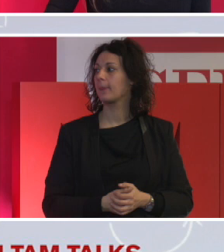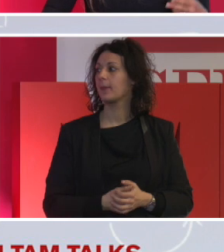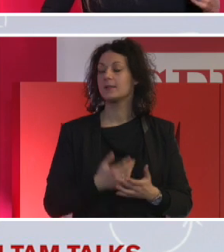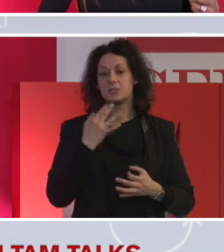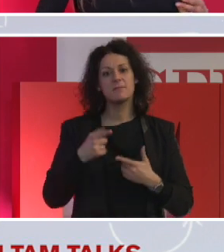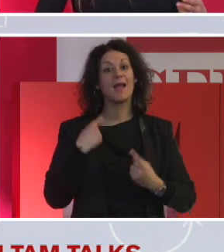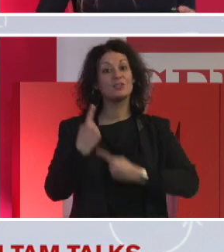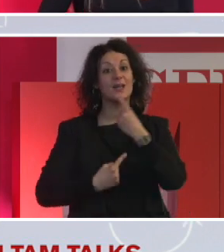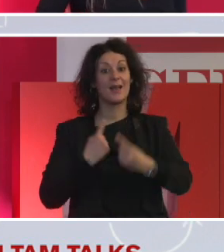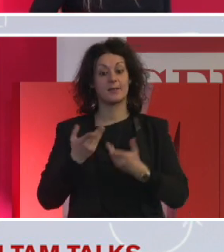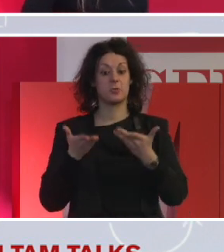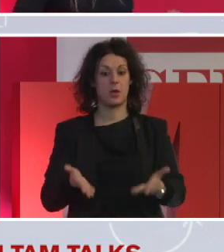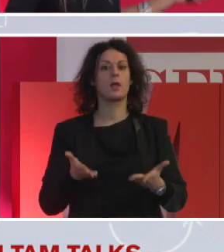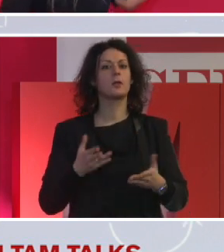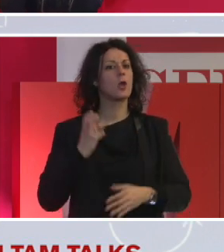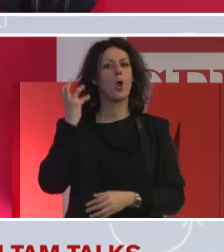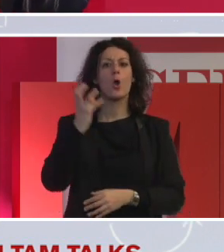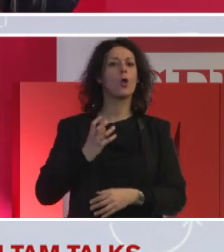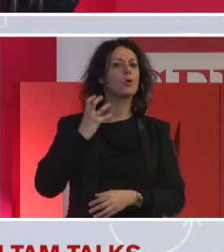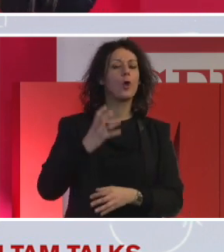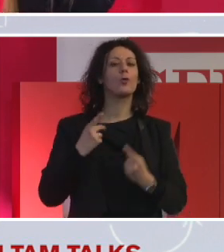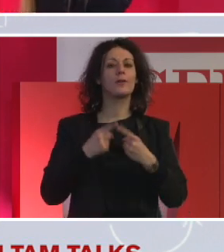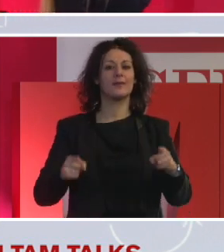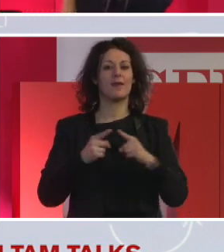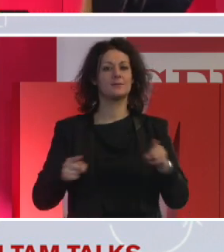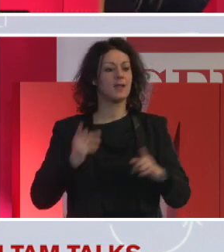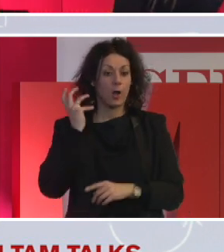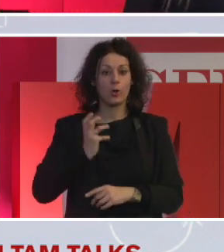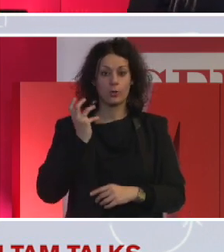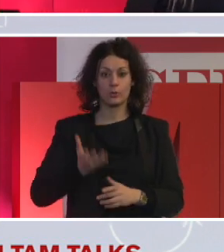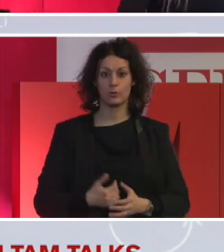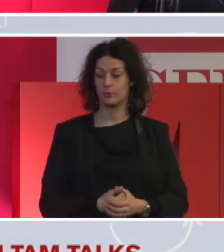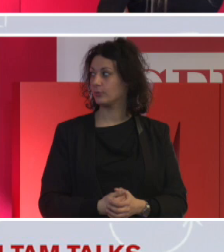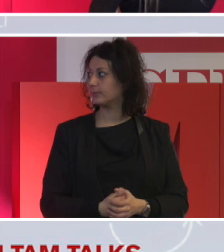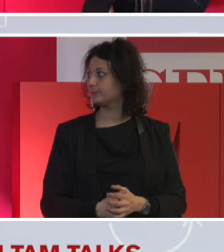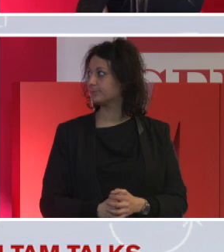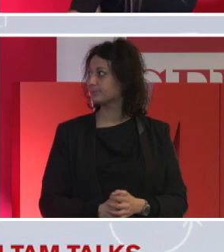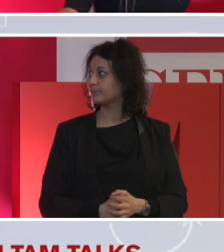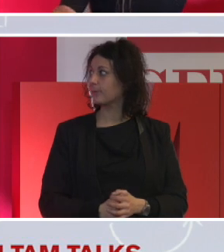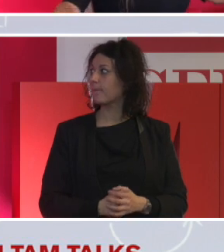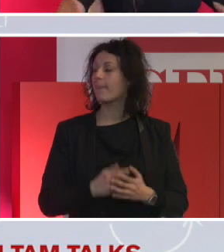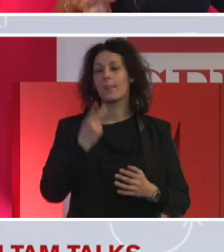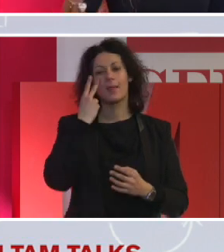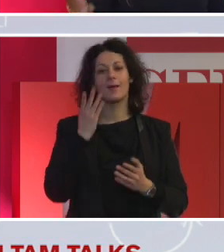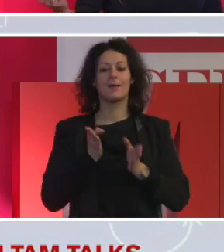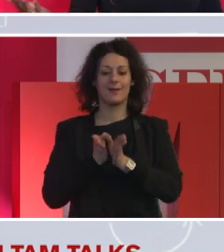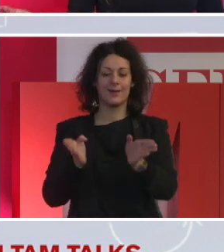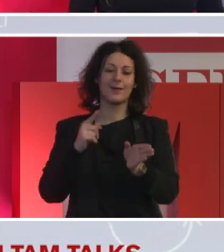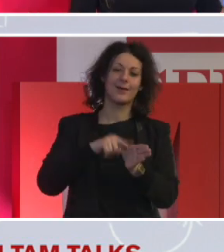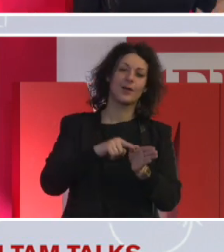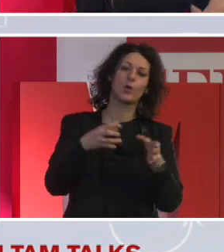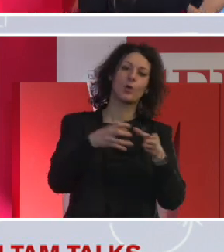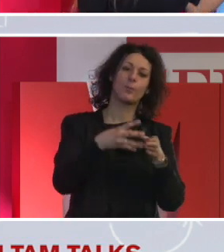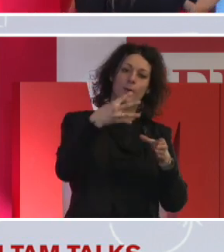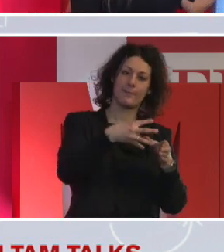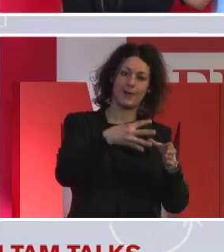generazione è molto fiera di quello che portano. Qui vi voglio far vedere cosa vuol dire diversità per i millennials, e avete visto,